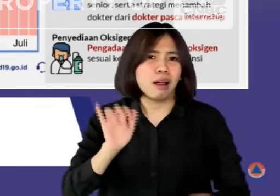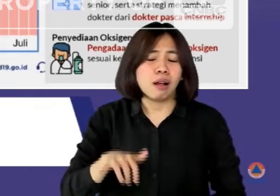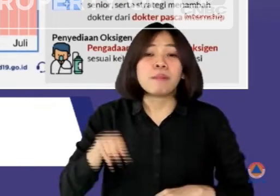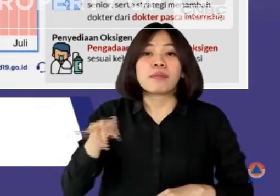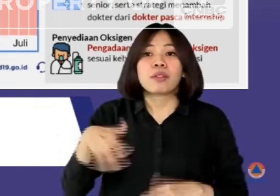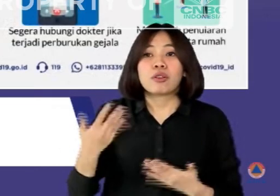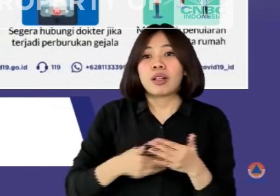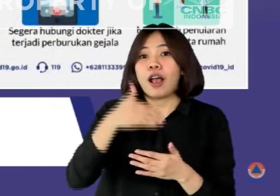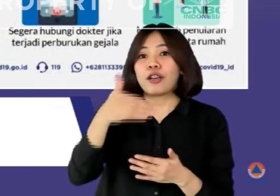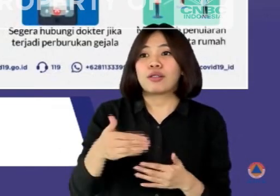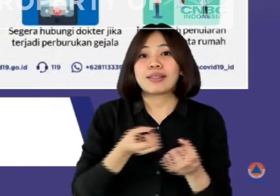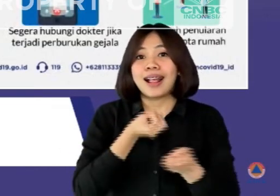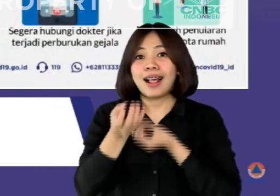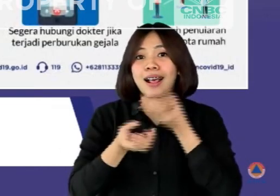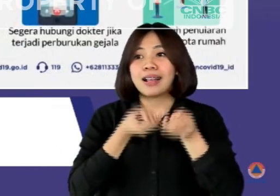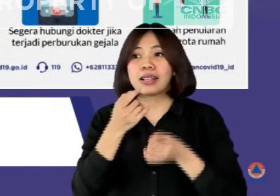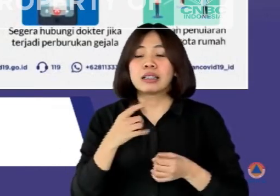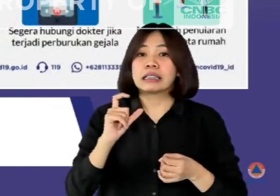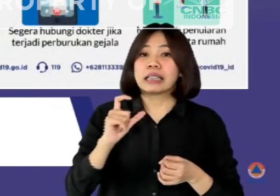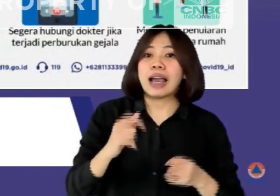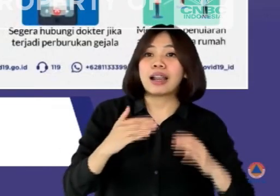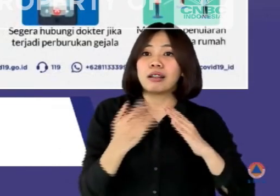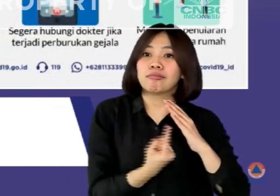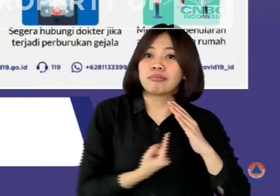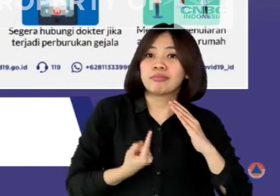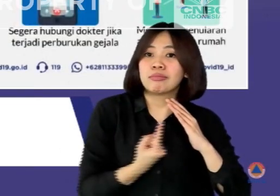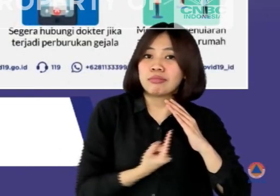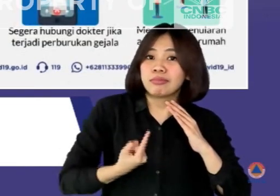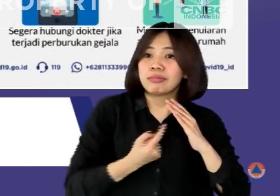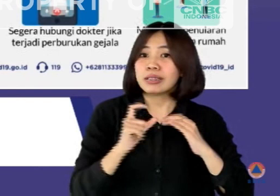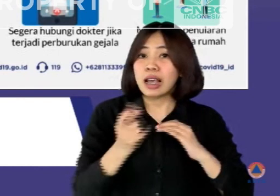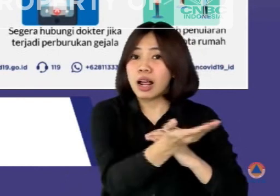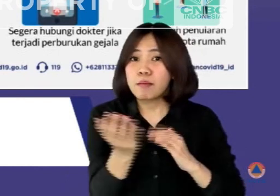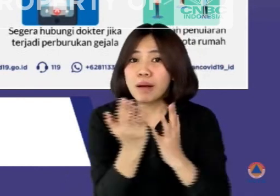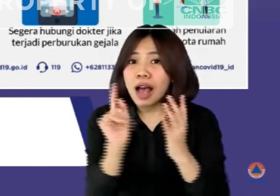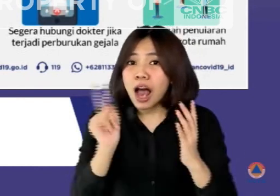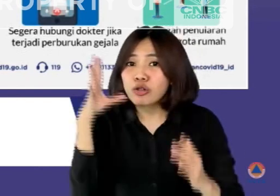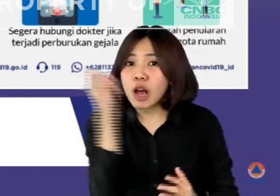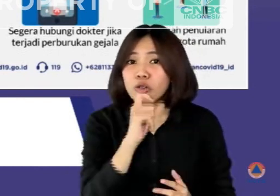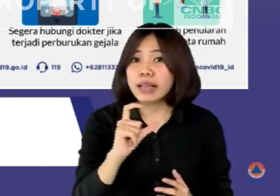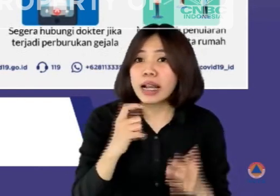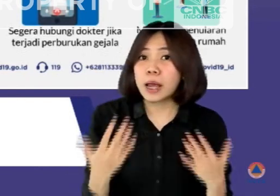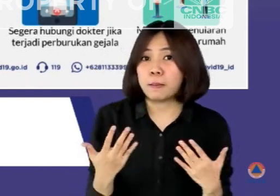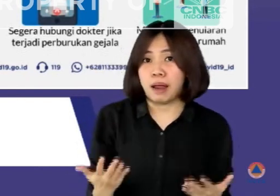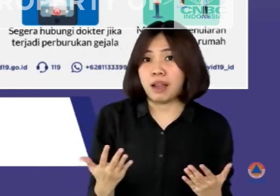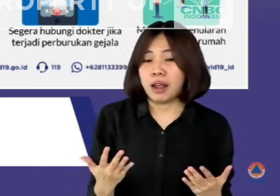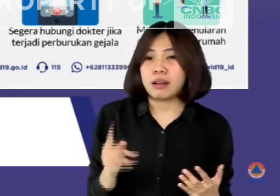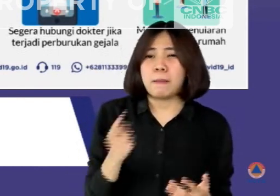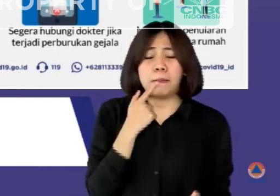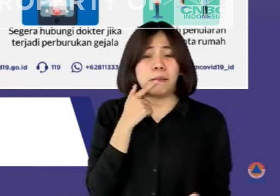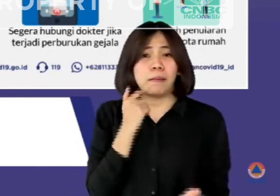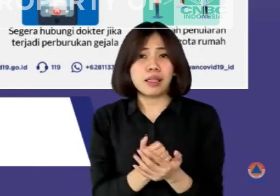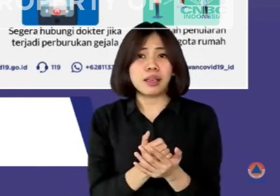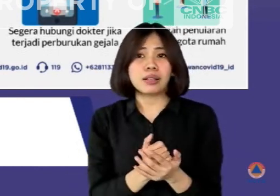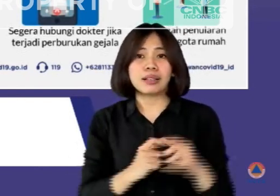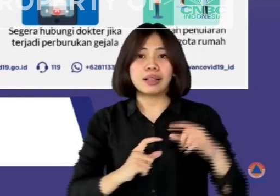Selanjutnya, saya akan menjelaskan prosedur isolasi mandiri di rumah yang harus diketahui masyarakat luas. Perlu ditekankan